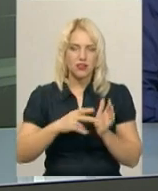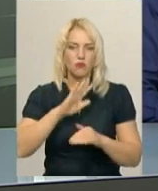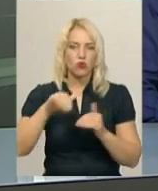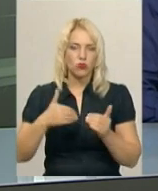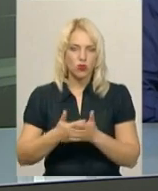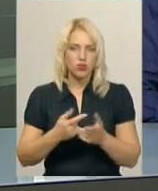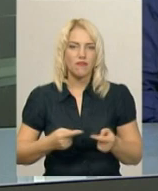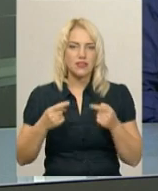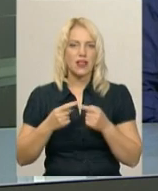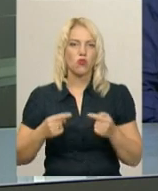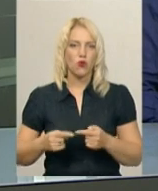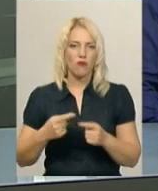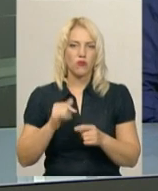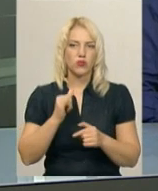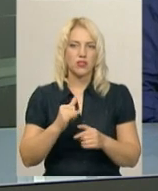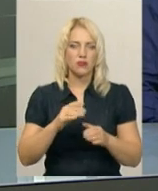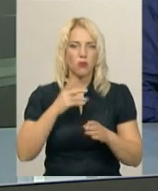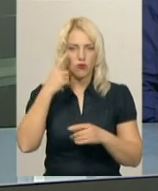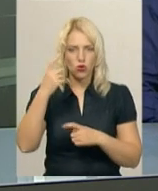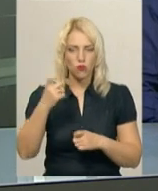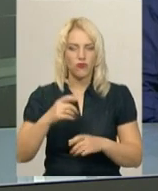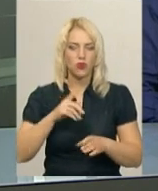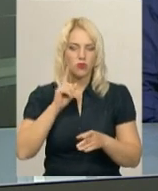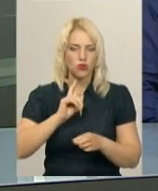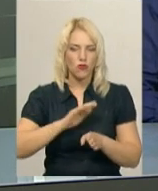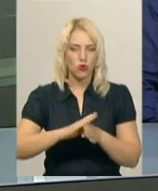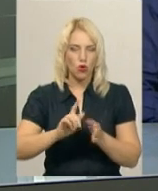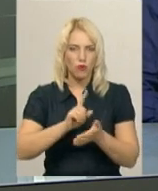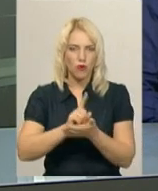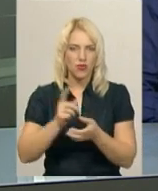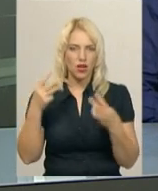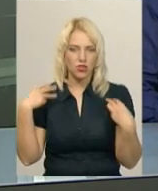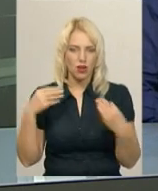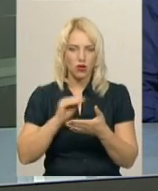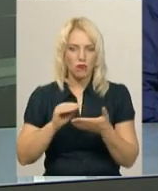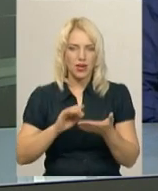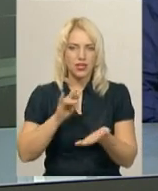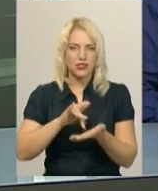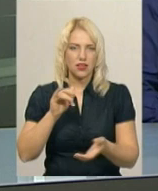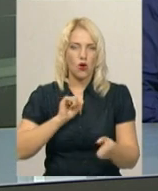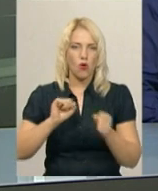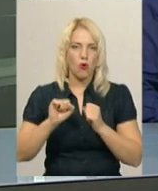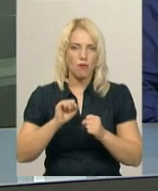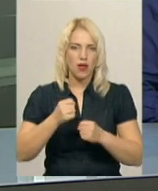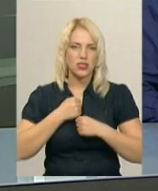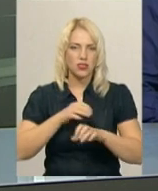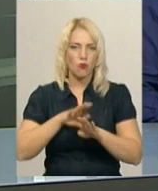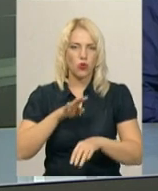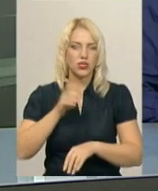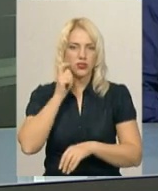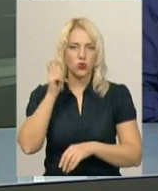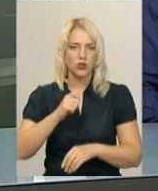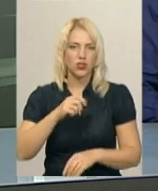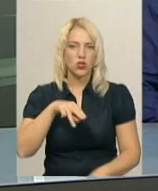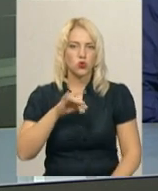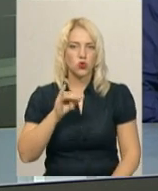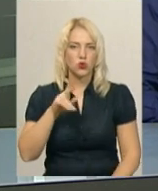телефоном нам повідомив тимчасово виконуючий обов'язки начальника прес-центру командування повітряних збройних сил України Дмитро Струтинський.